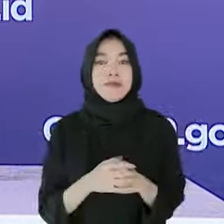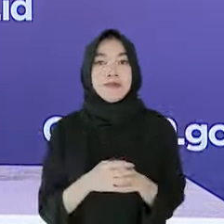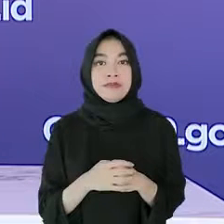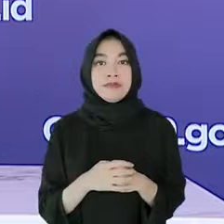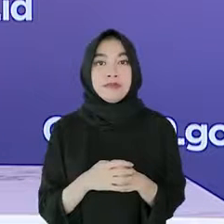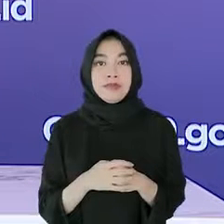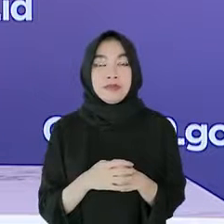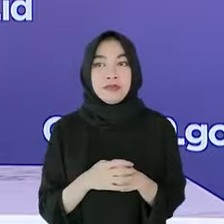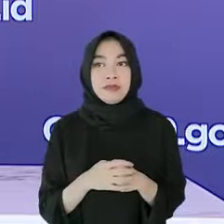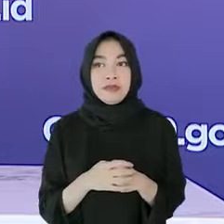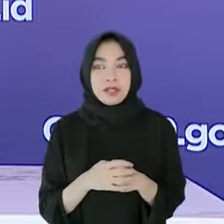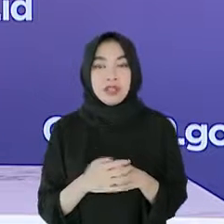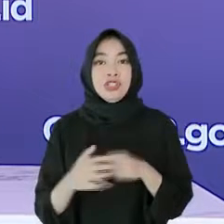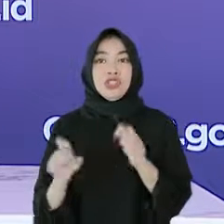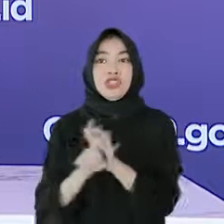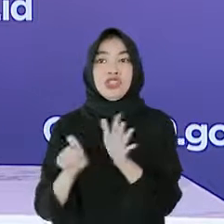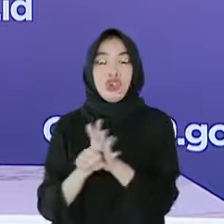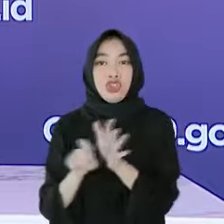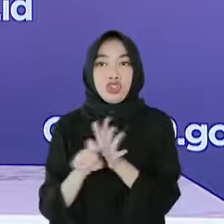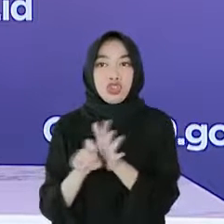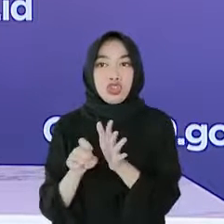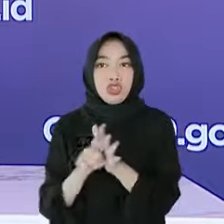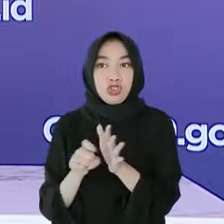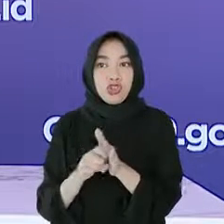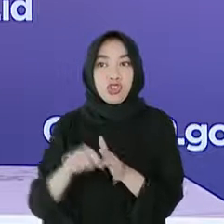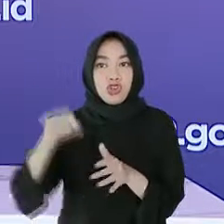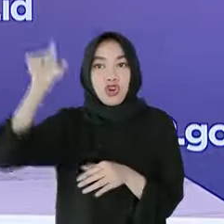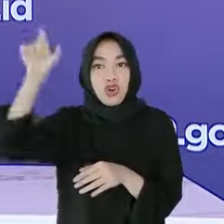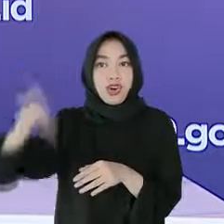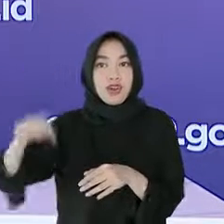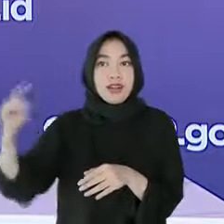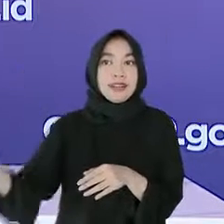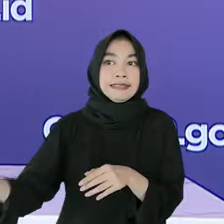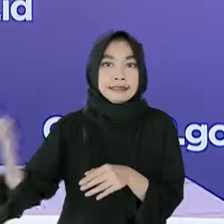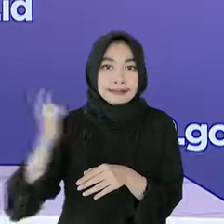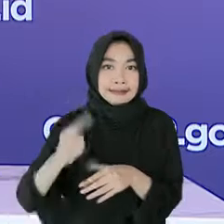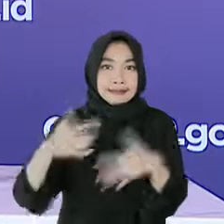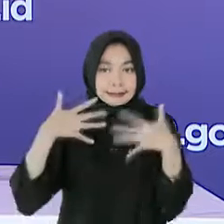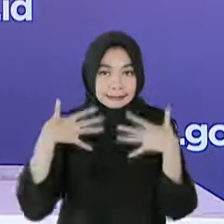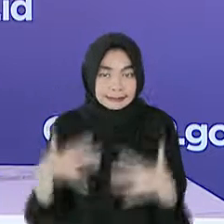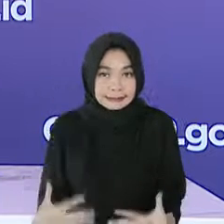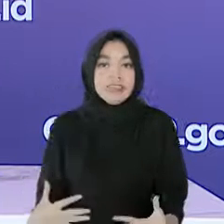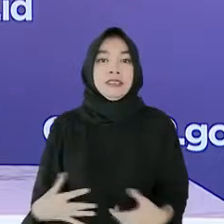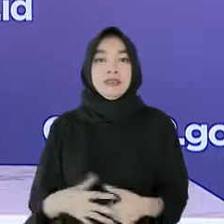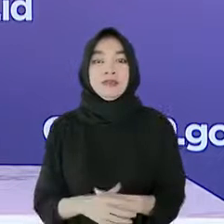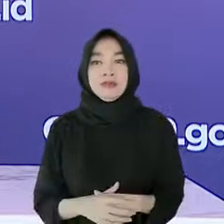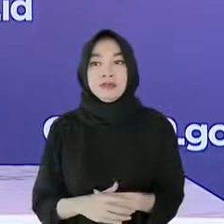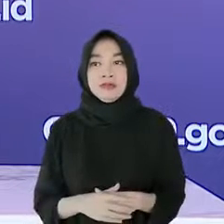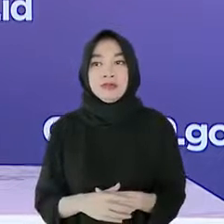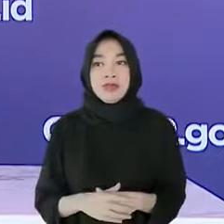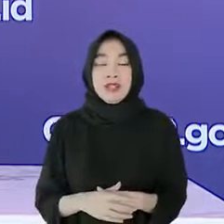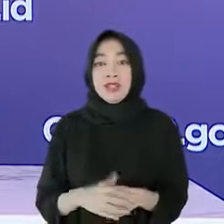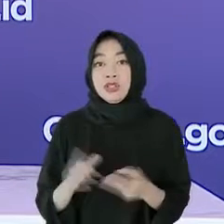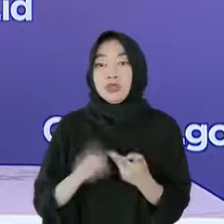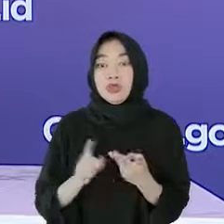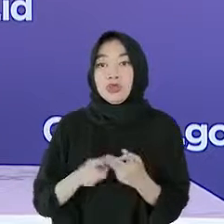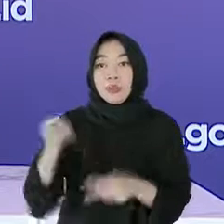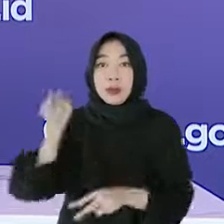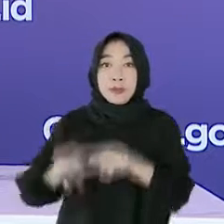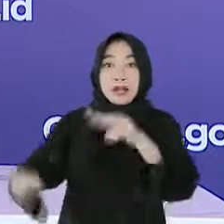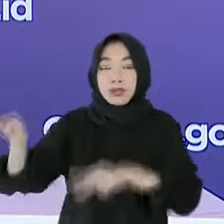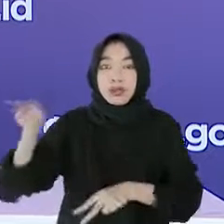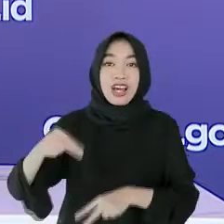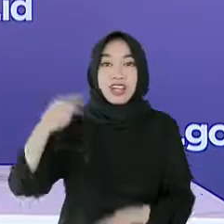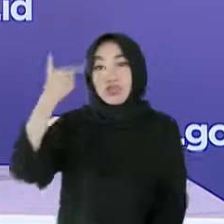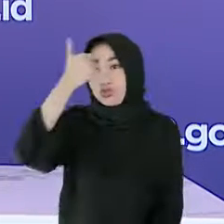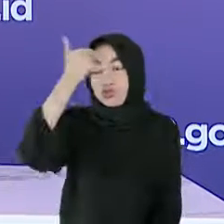misalnya penggunaan metode screening yang dapat menyesuaikan situasi dan kondisi di daerah masing-masing, termasuk pemeriksaan suhu